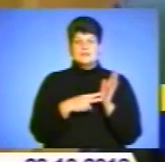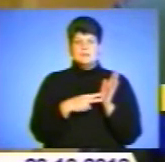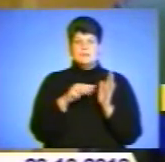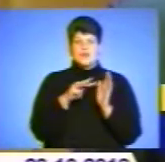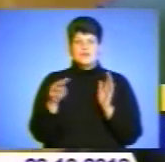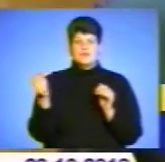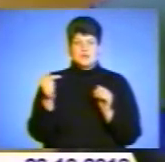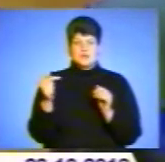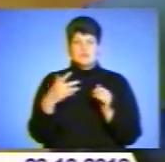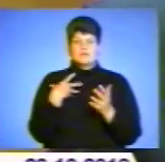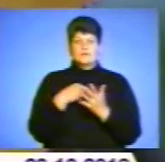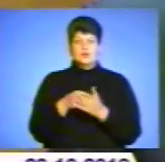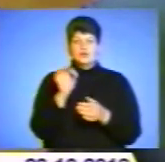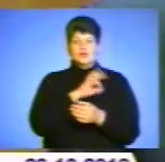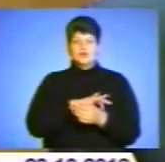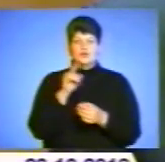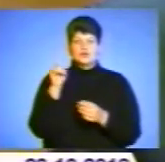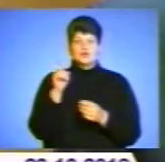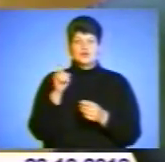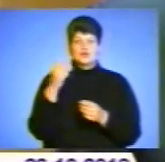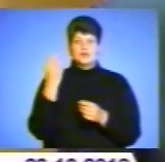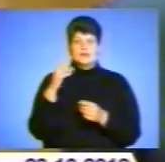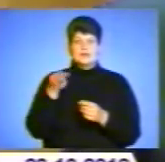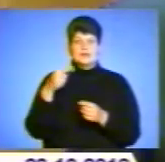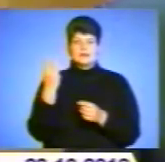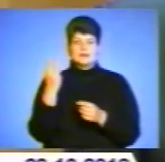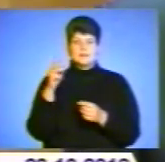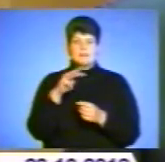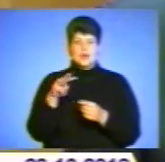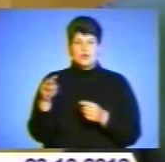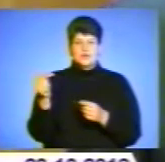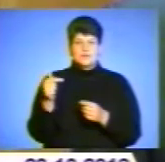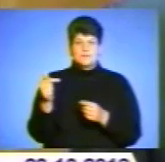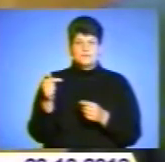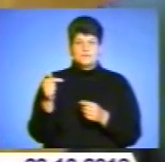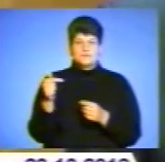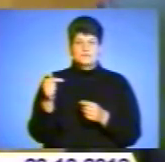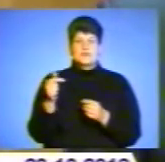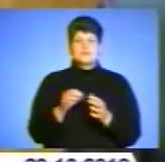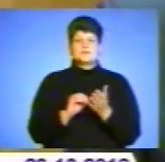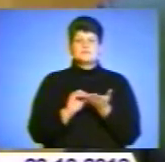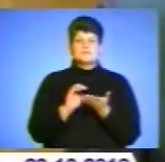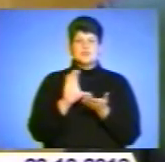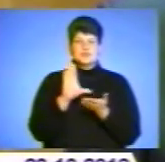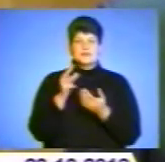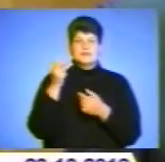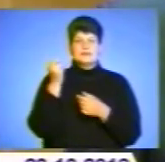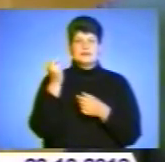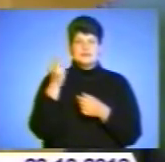доходи складали 104,3 мільйона, обсяг власних доходів зріз на 13,3